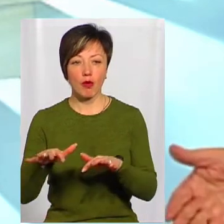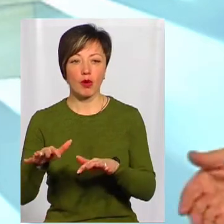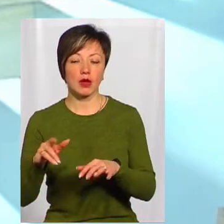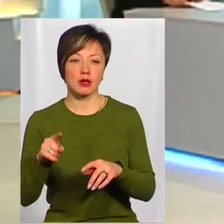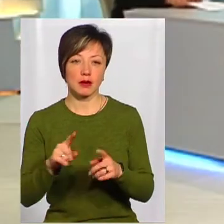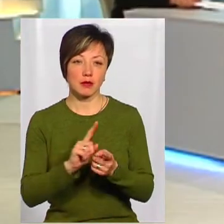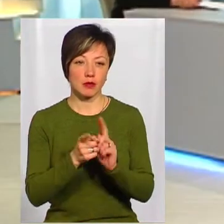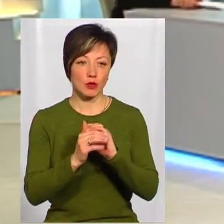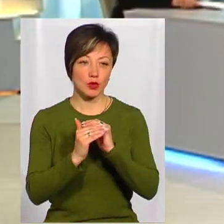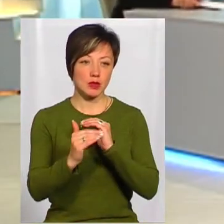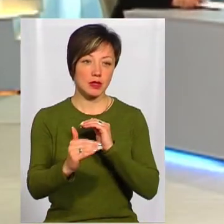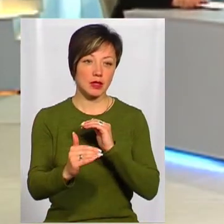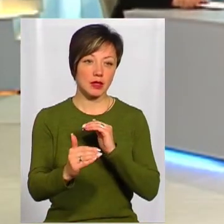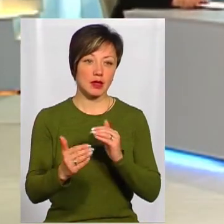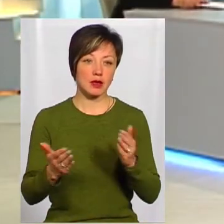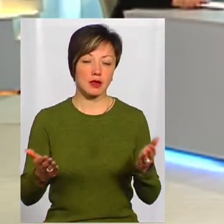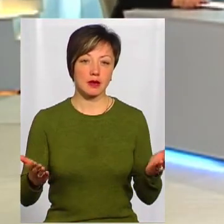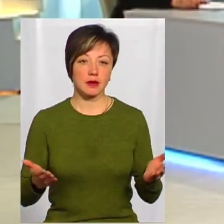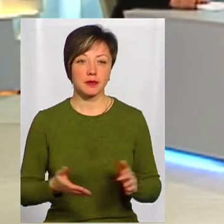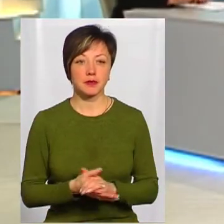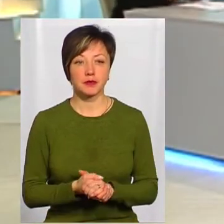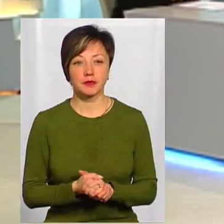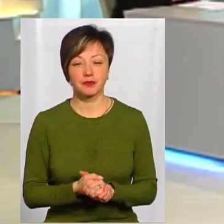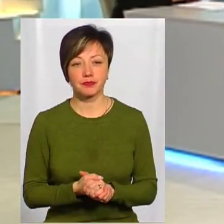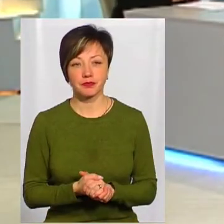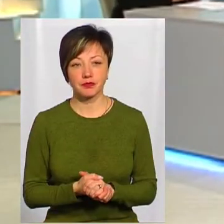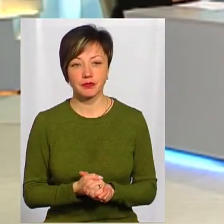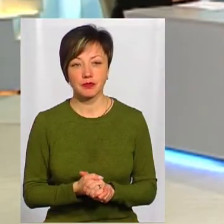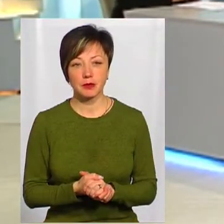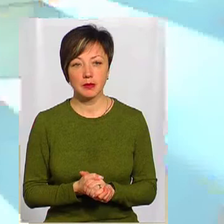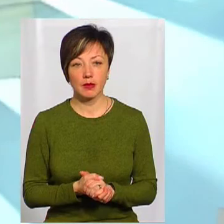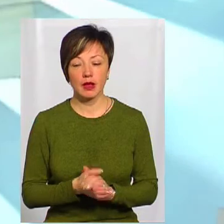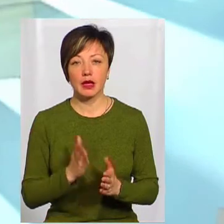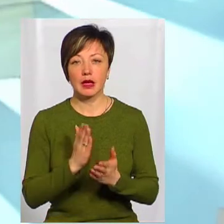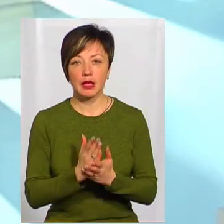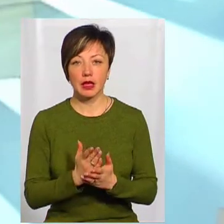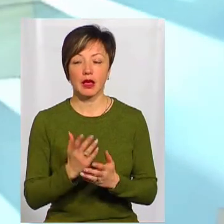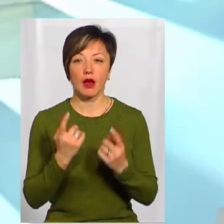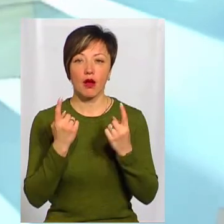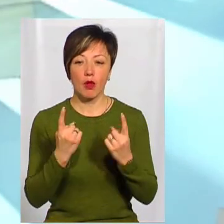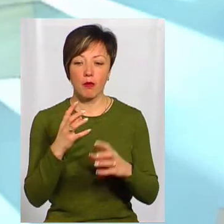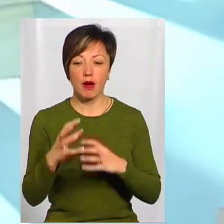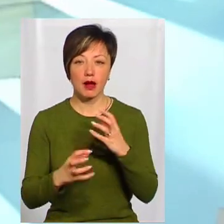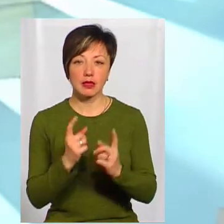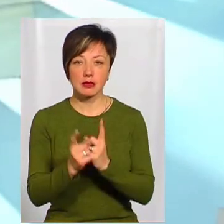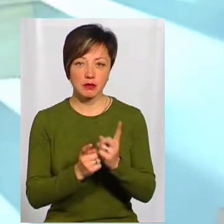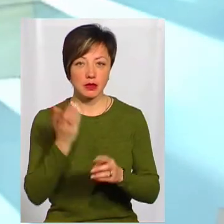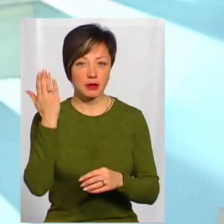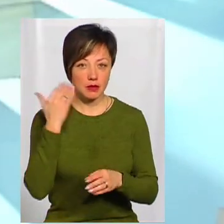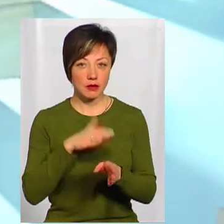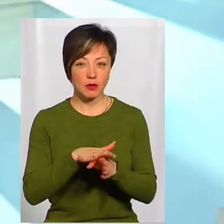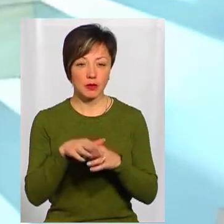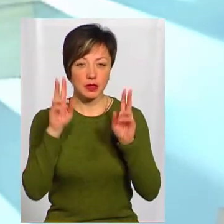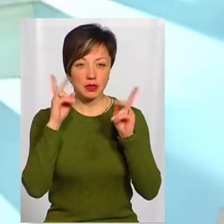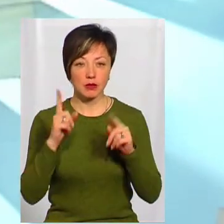там вже пустеля, і там вже вивітрили піски. Тобто є глобальні зміни, чомусь вони відбувалися тоді.